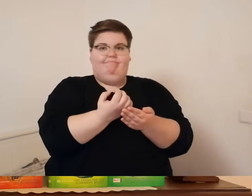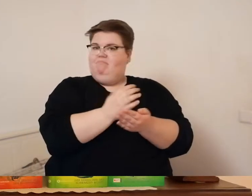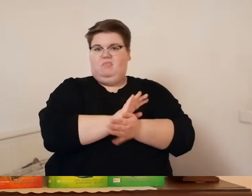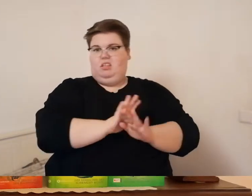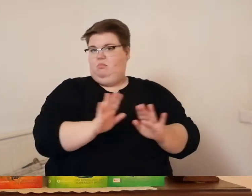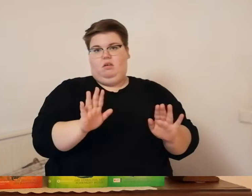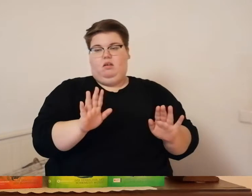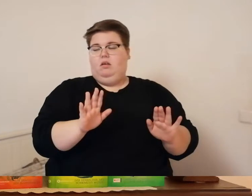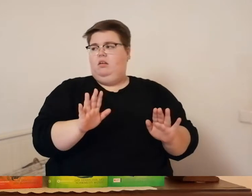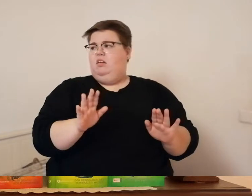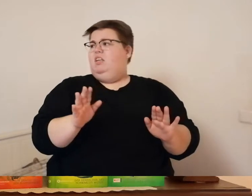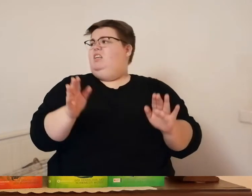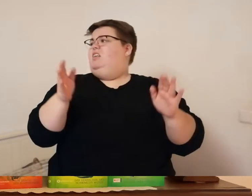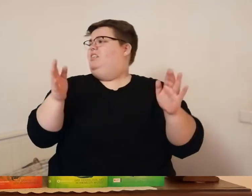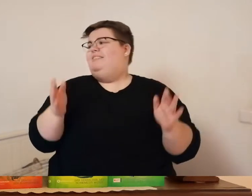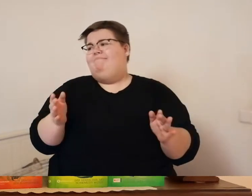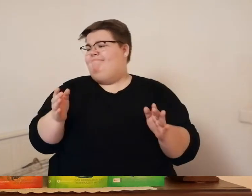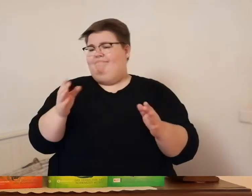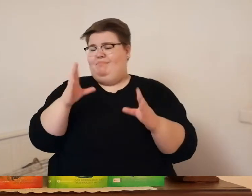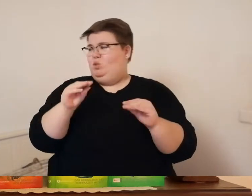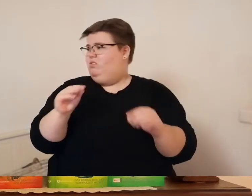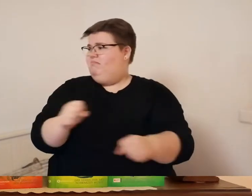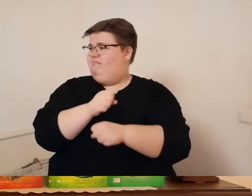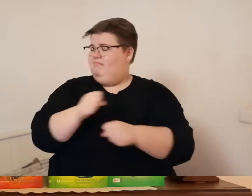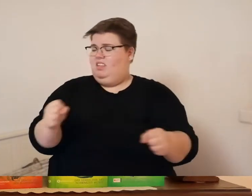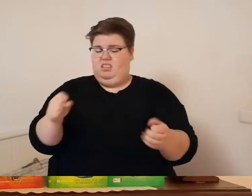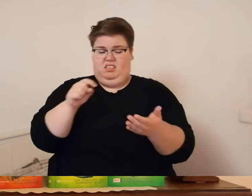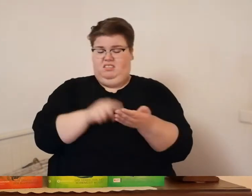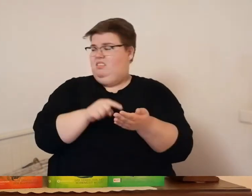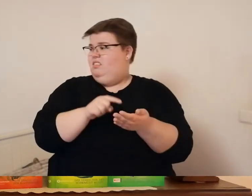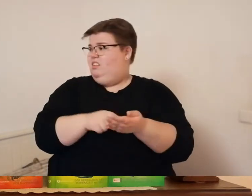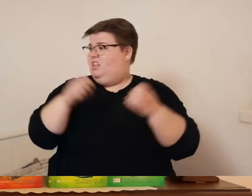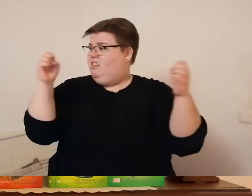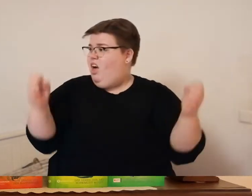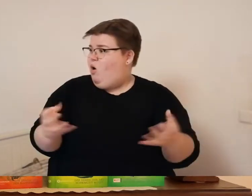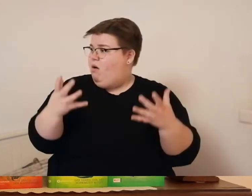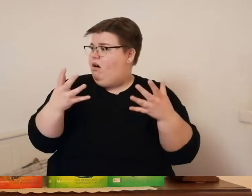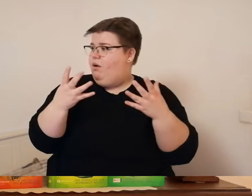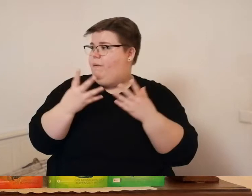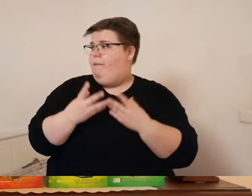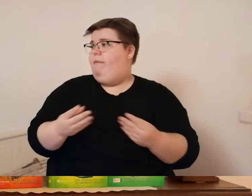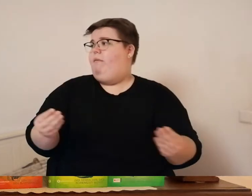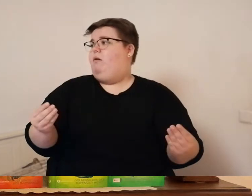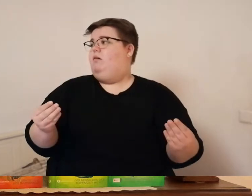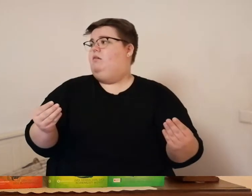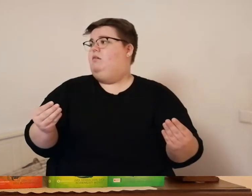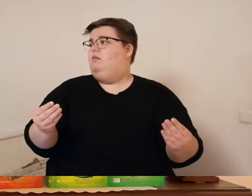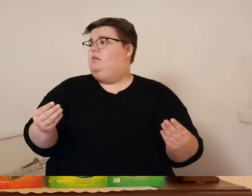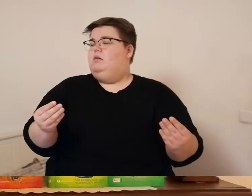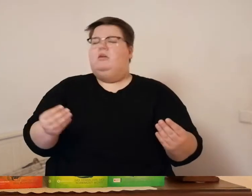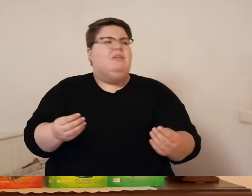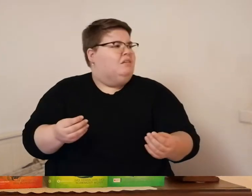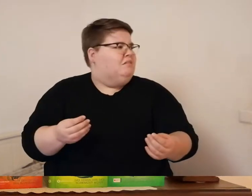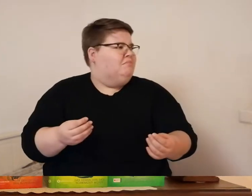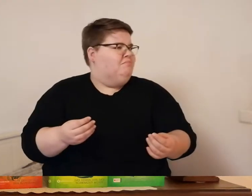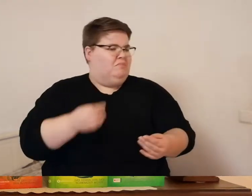antwortete er unglaublich seine zauberkräfte sind aufgebraucht das mädchen seien besorgt an und wie kommen wir dann wieder